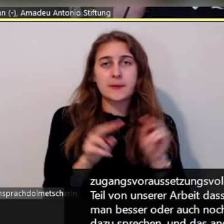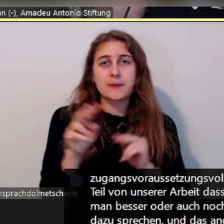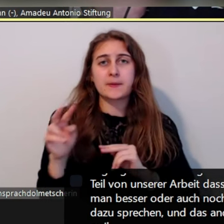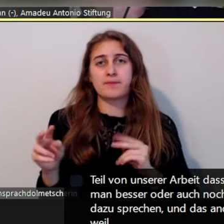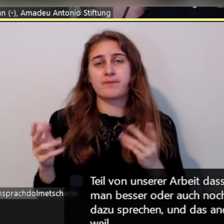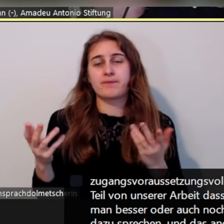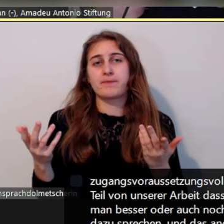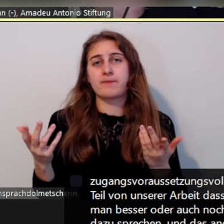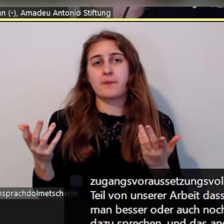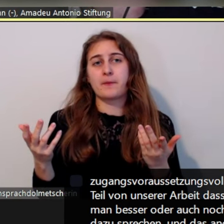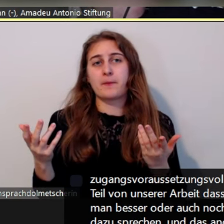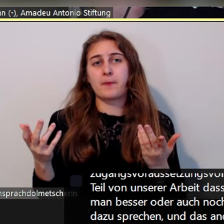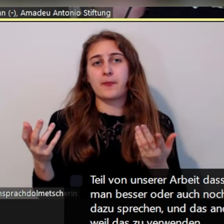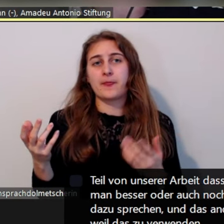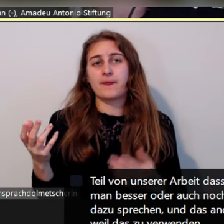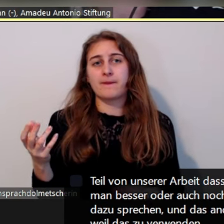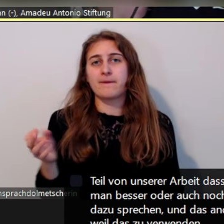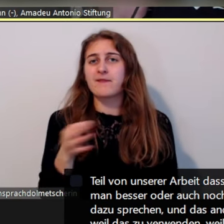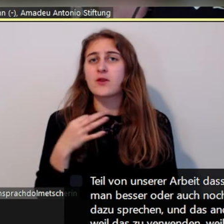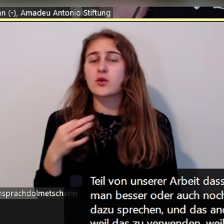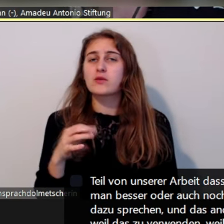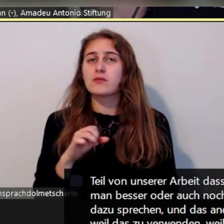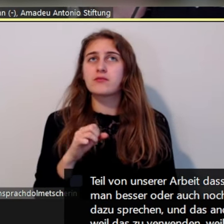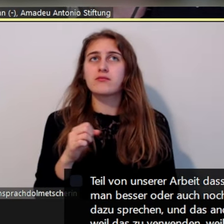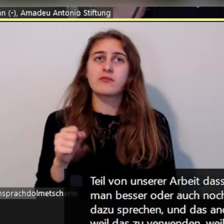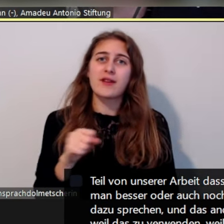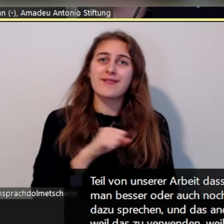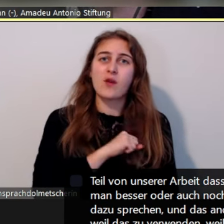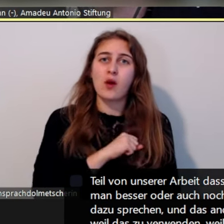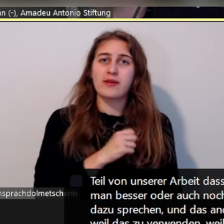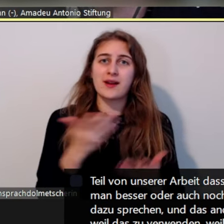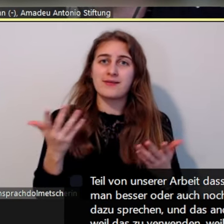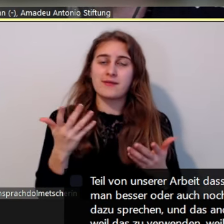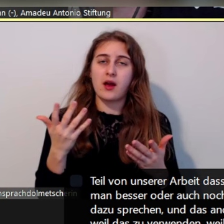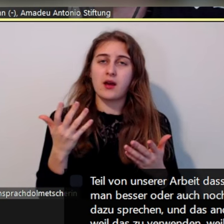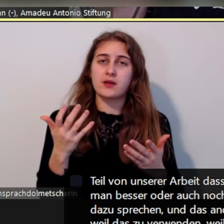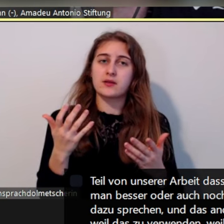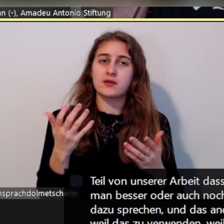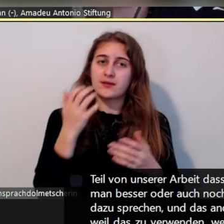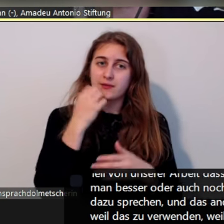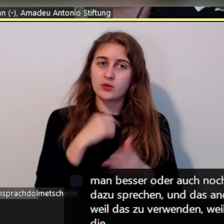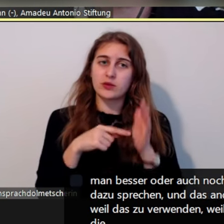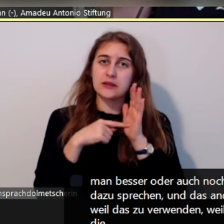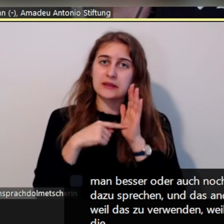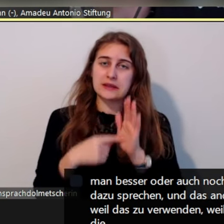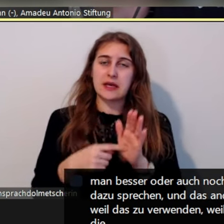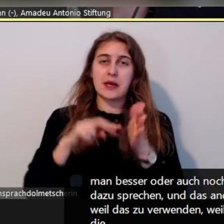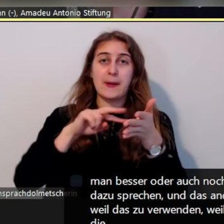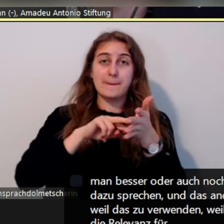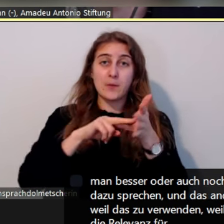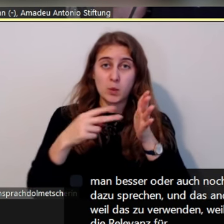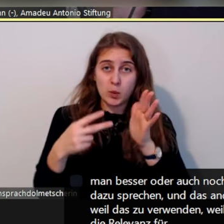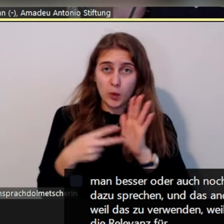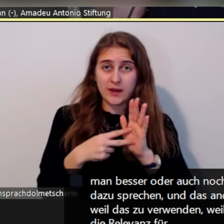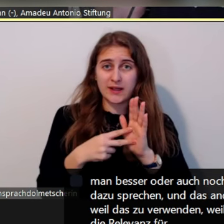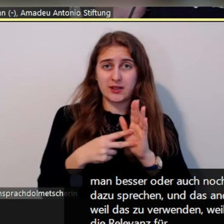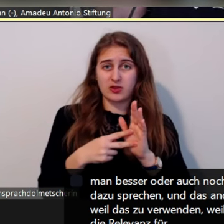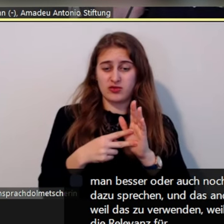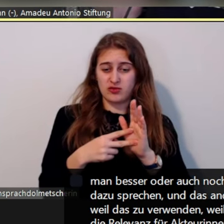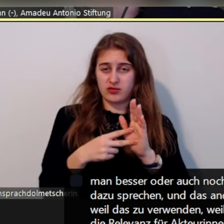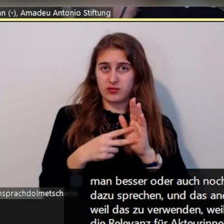das zu verwenden, weil es einfach die politische Dimension und die Relevanz für